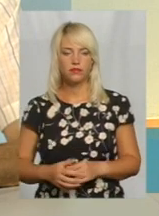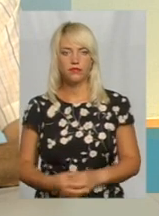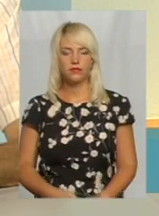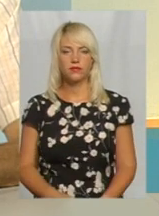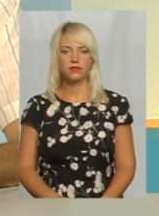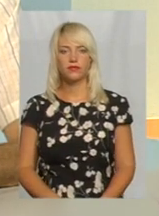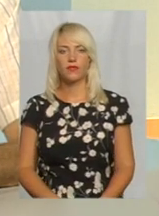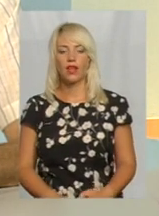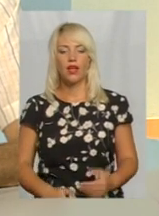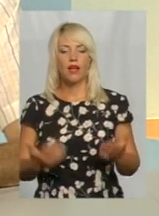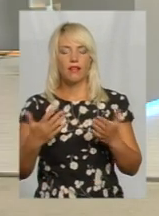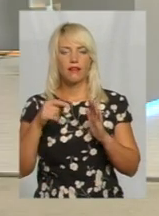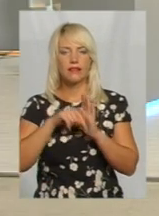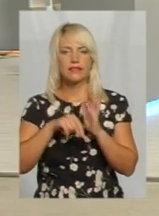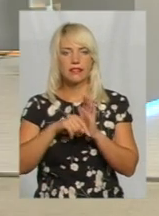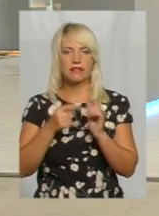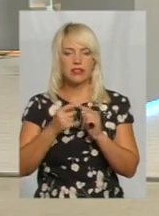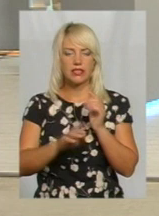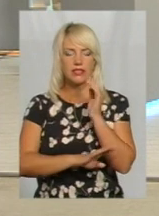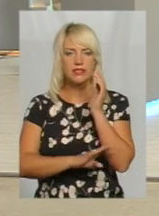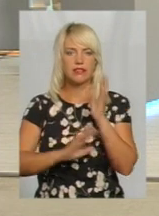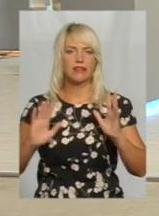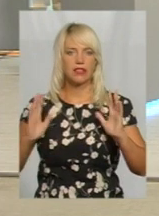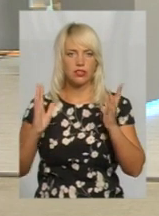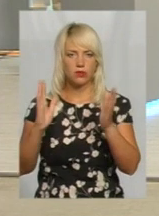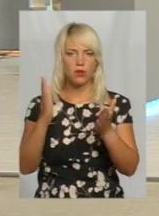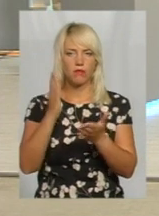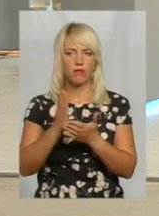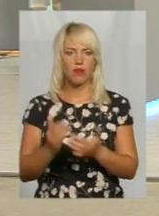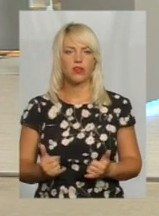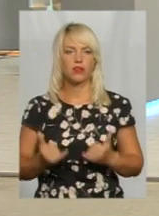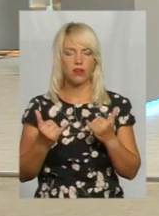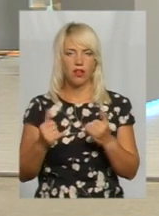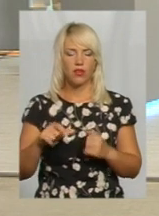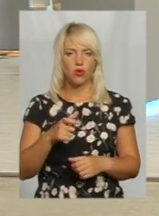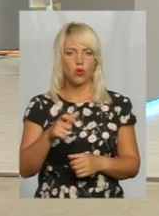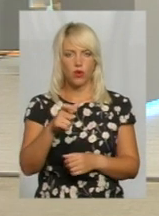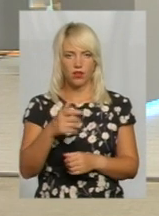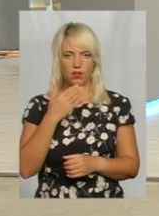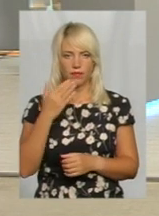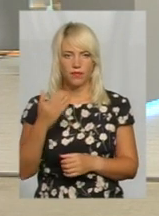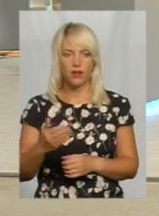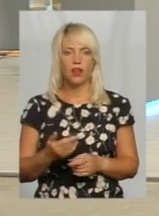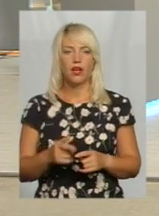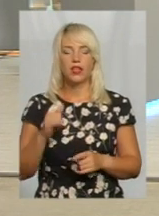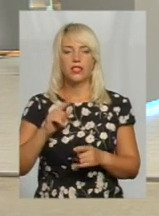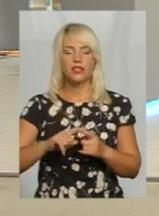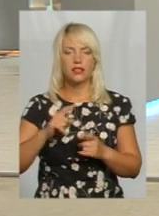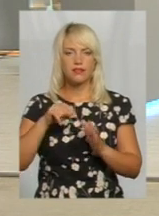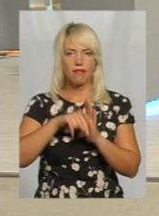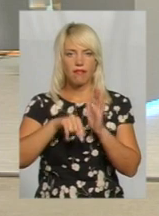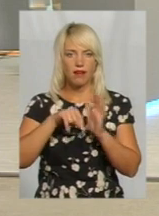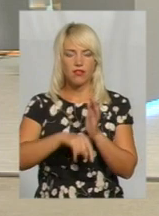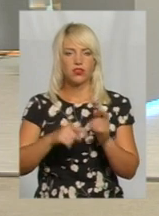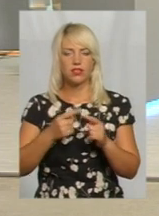А яке значення ці лісосмуги мають, от власне, для доріг? Ну, саме основне і дієве значення – це